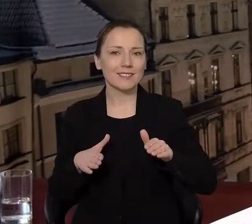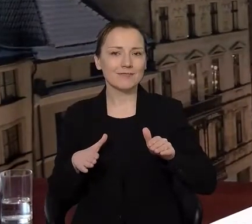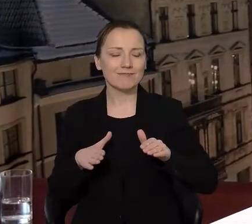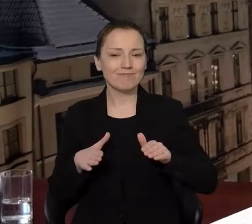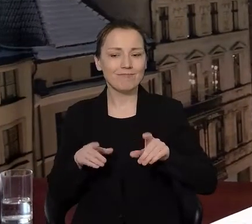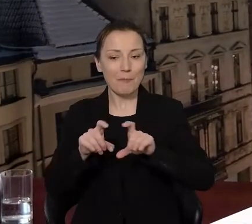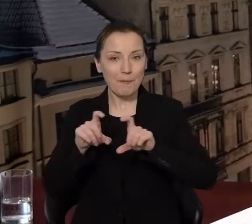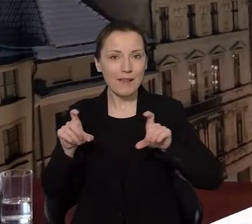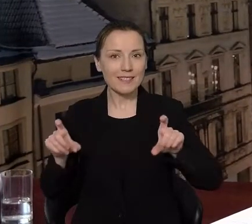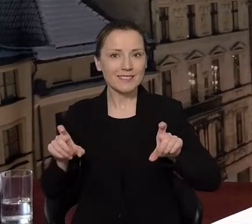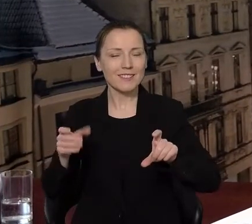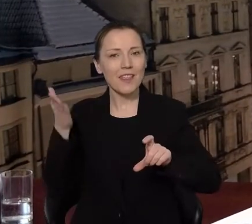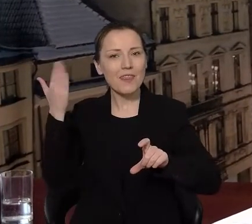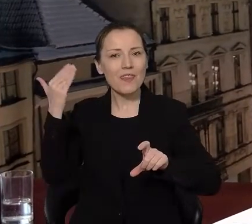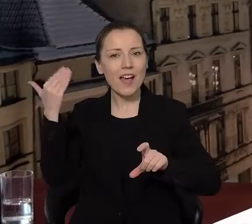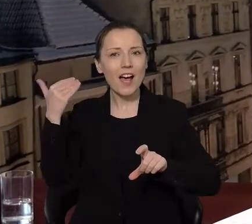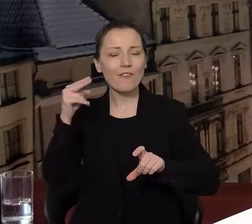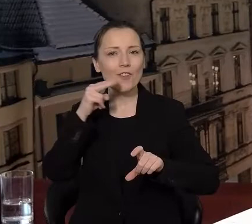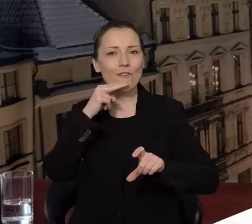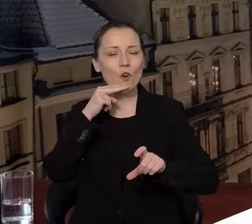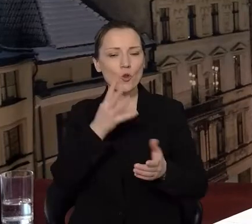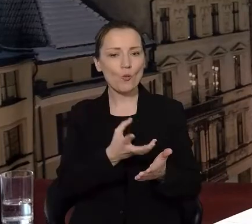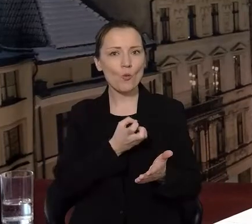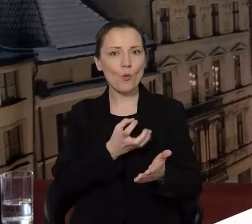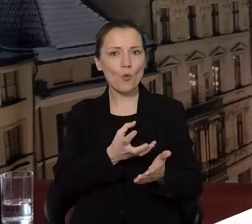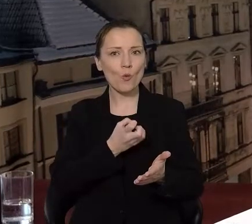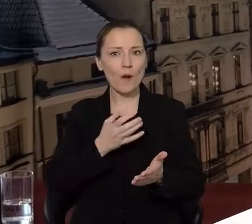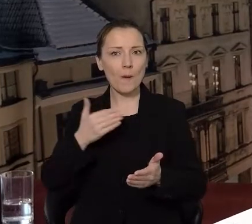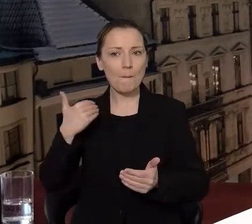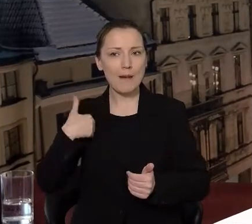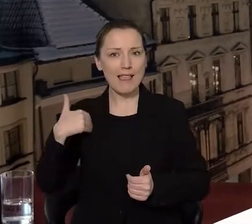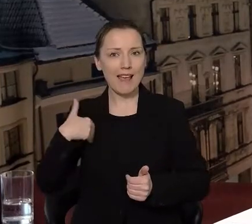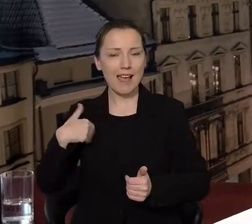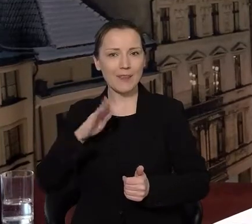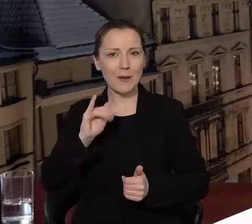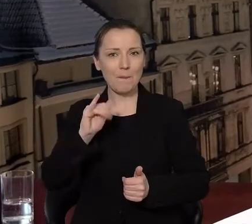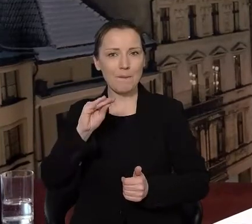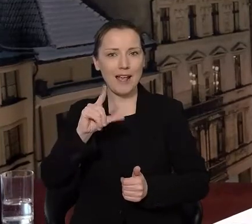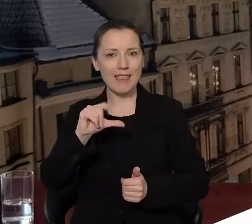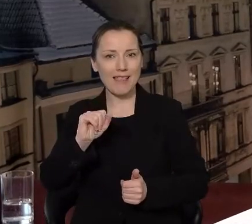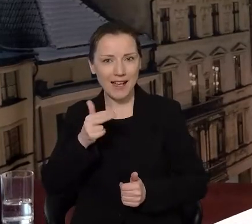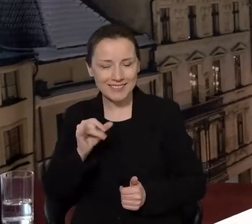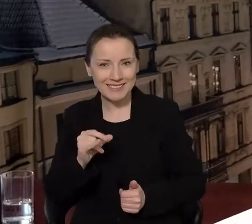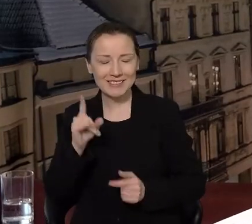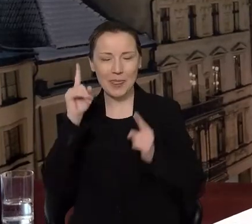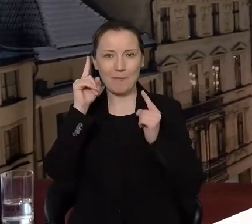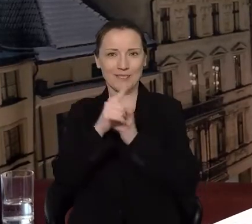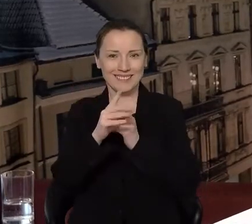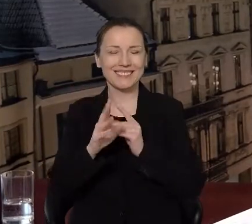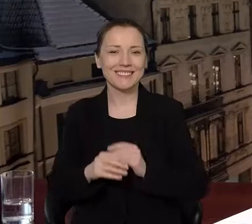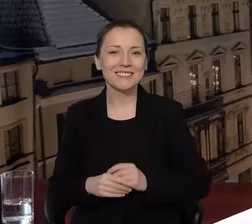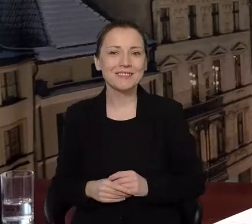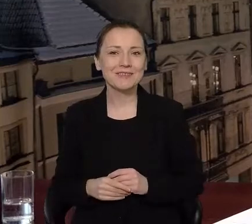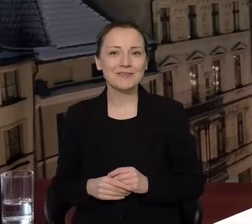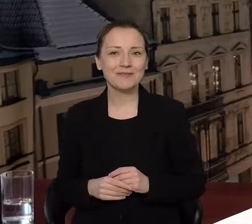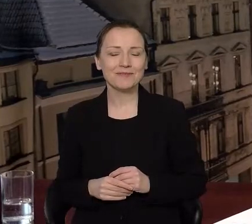dawne ujęcie wody na Bielanach. Nie Bielawach, tym razem nie pomylę nazwy